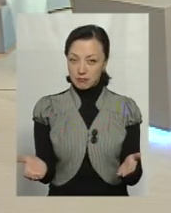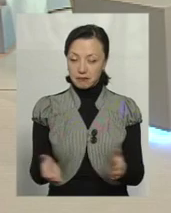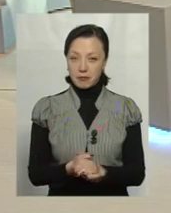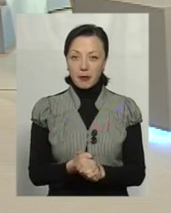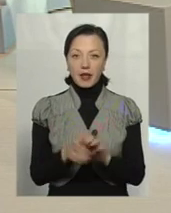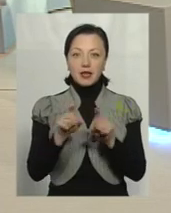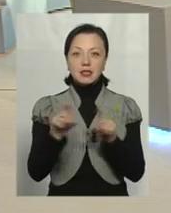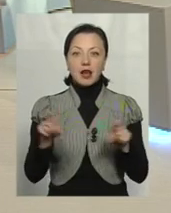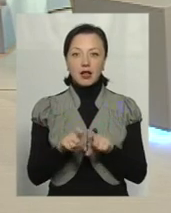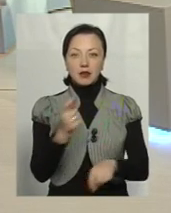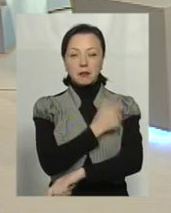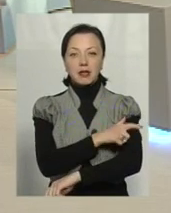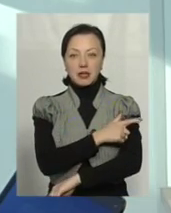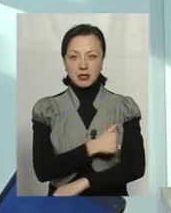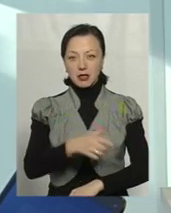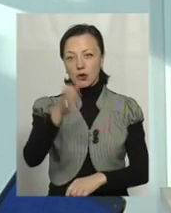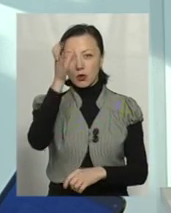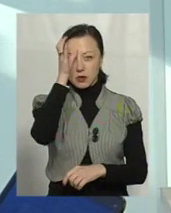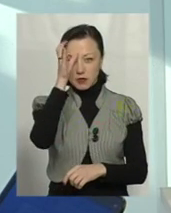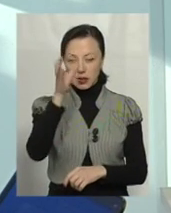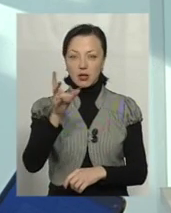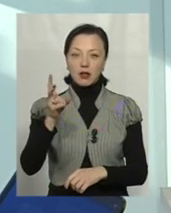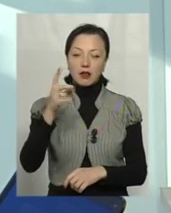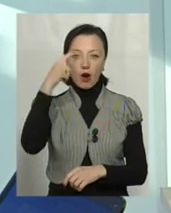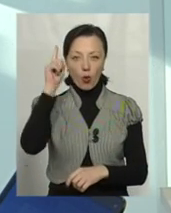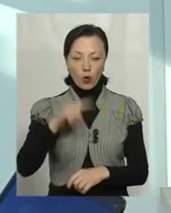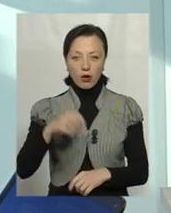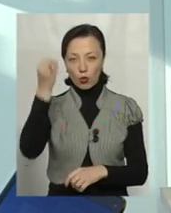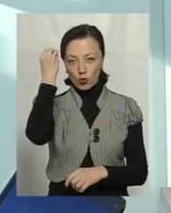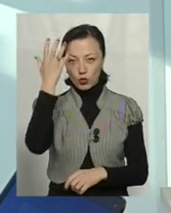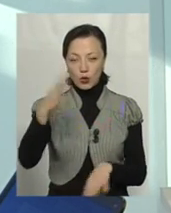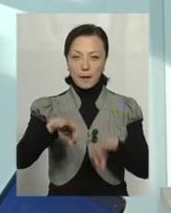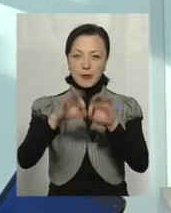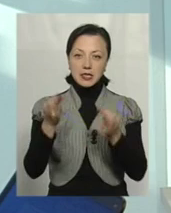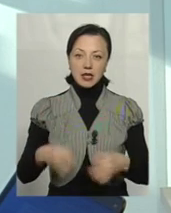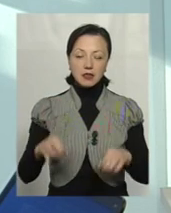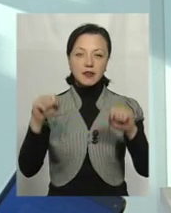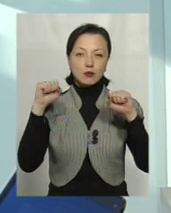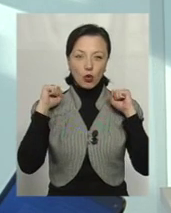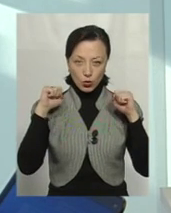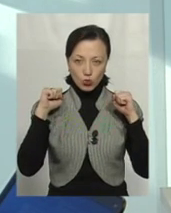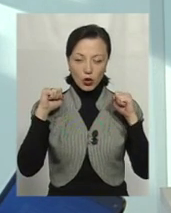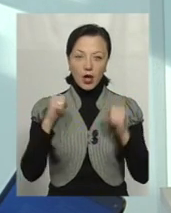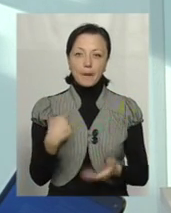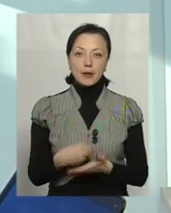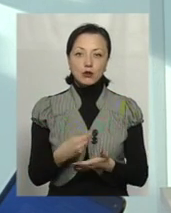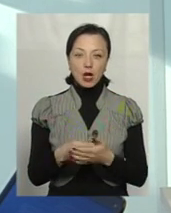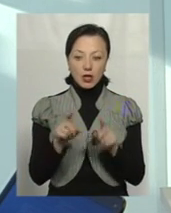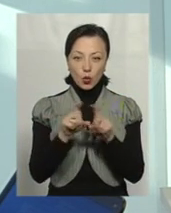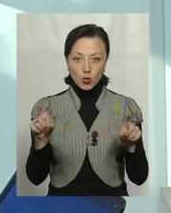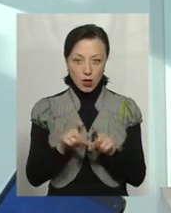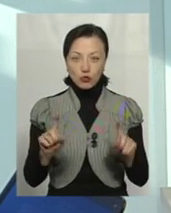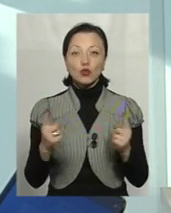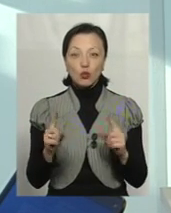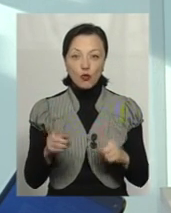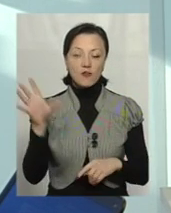Заклади медицини, освіти, науки, культури, мистецтва, спорту, в бюджетних установах,